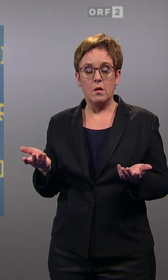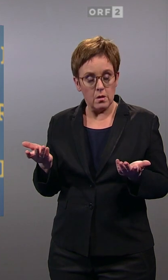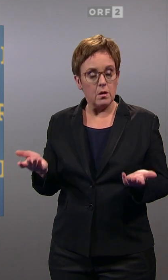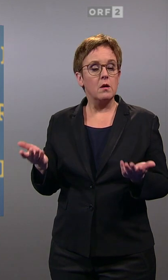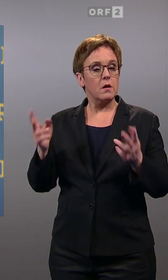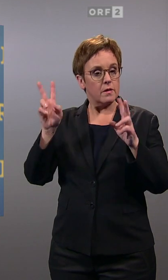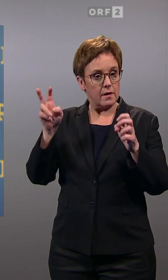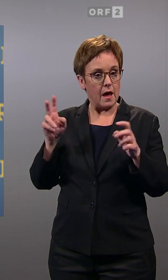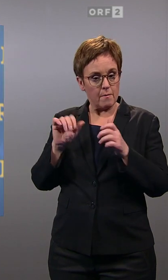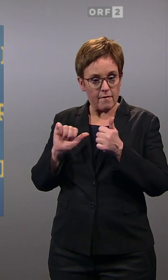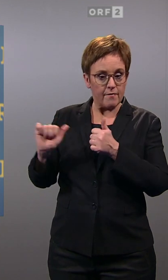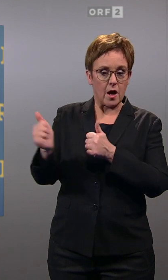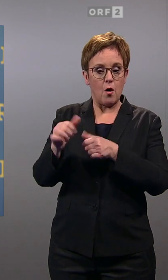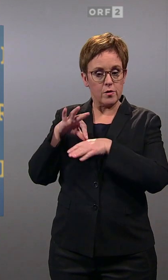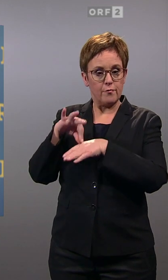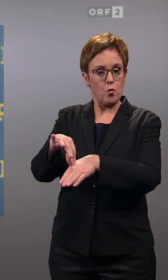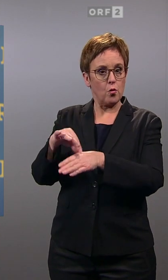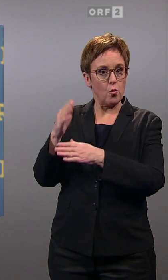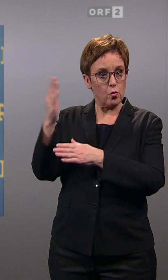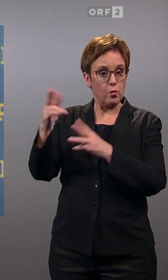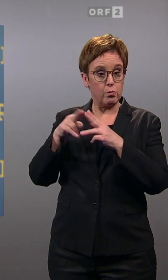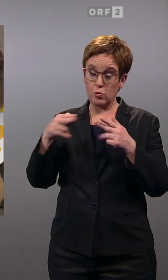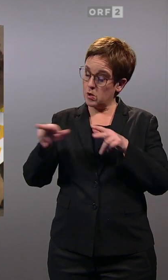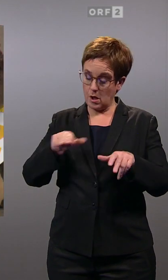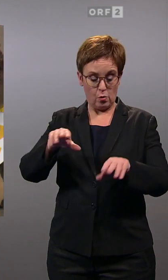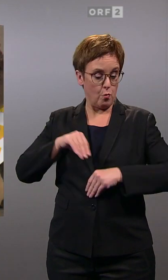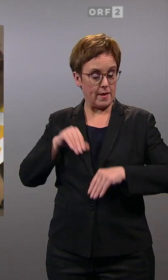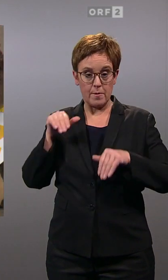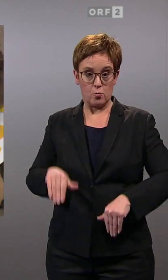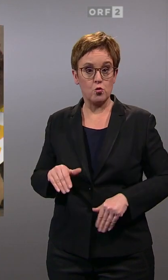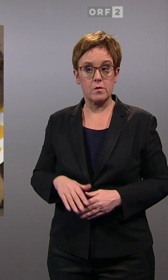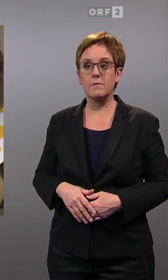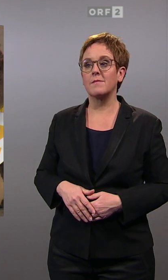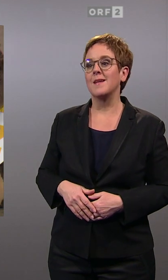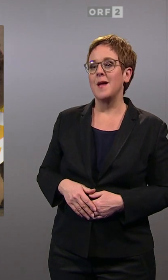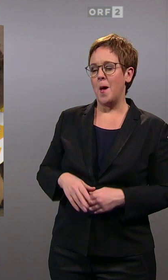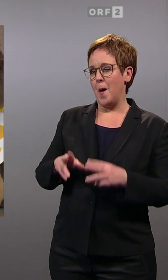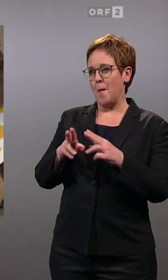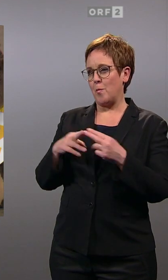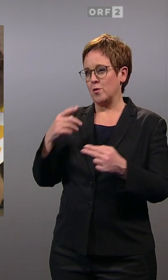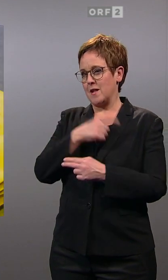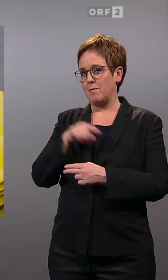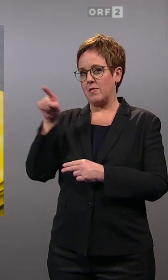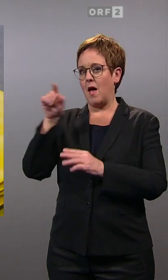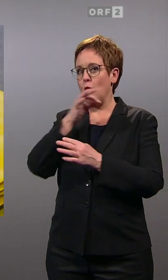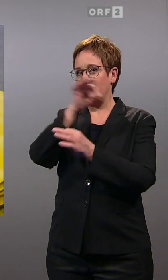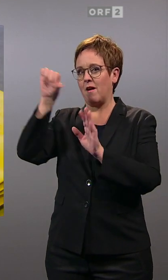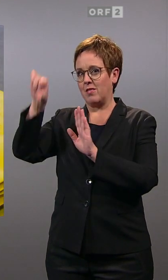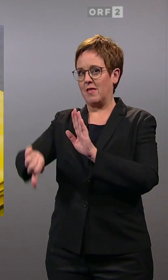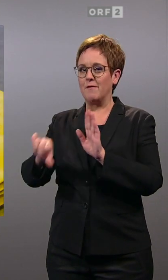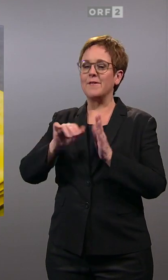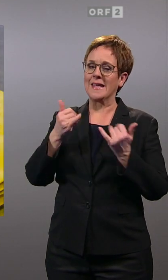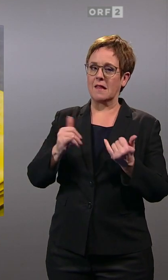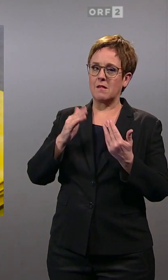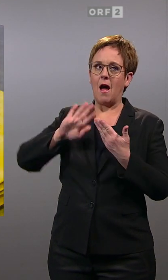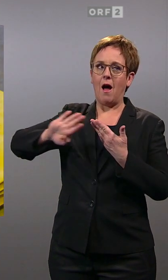eine Themenführerschaft, die die Bundesregierung übernehmen muss. Derzeit ist die Bundespartei im Umfragetief. Da geht man lieber auf